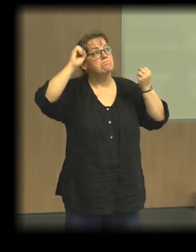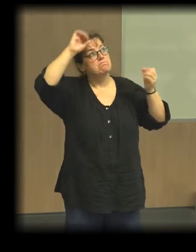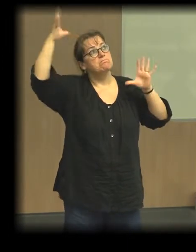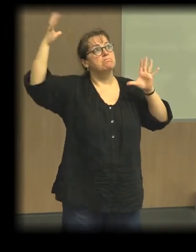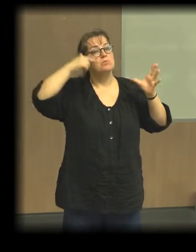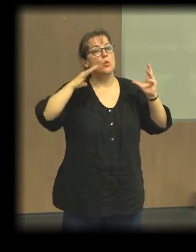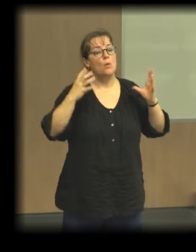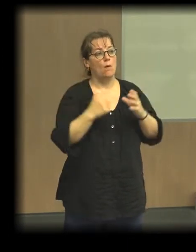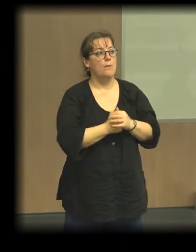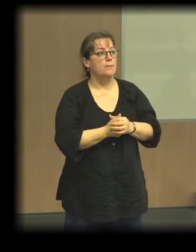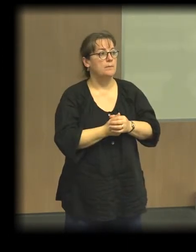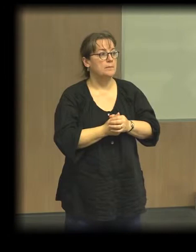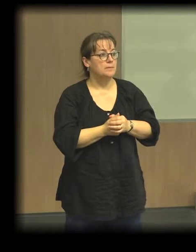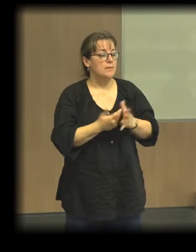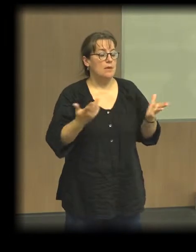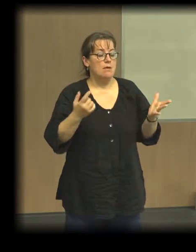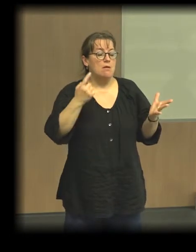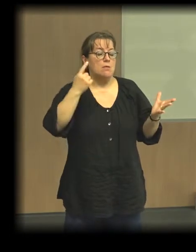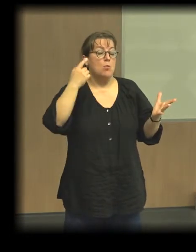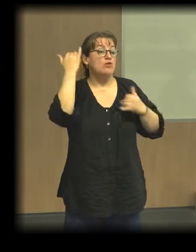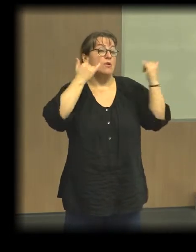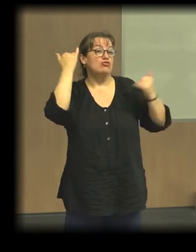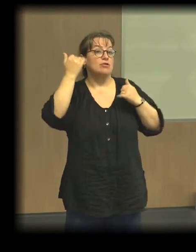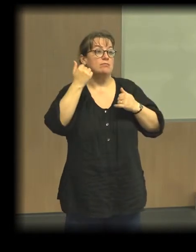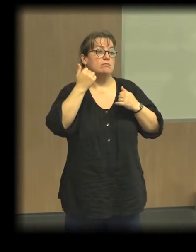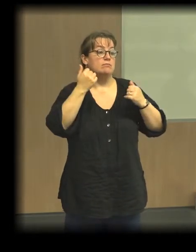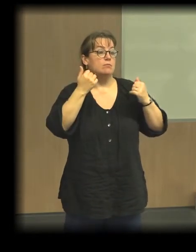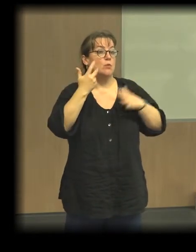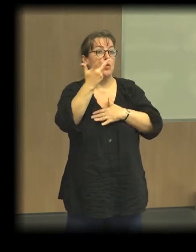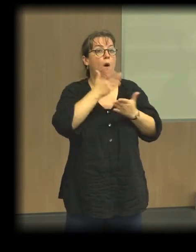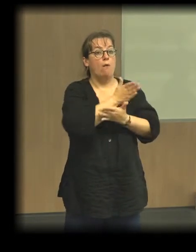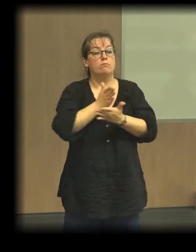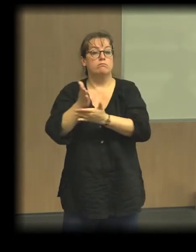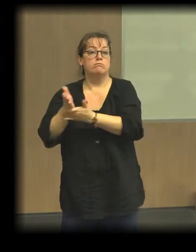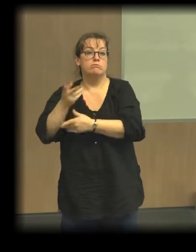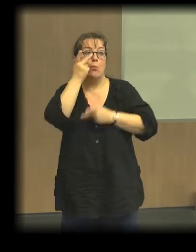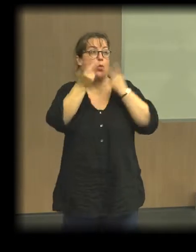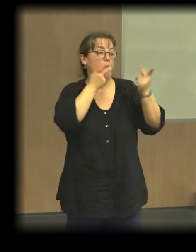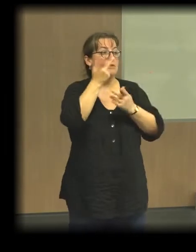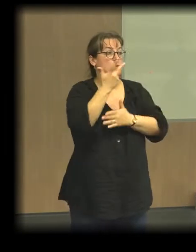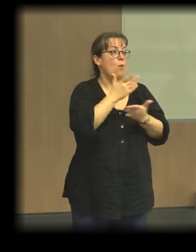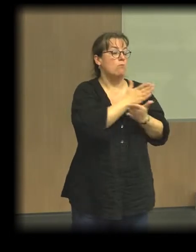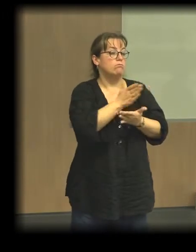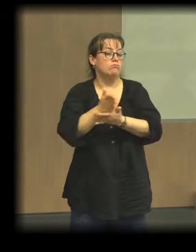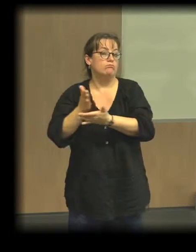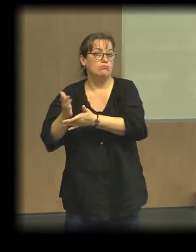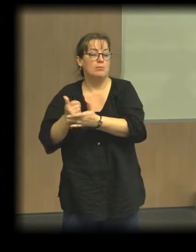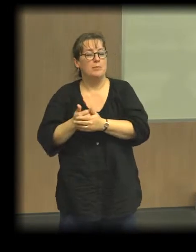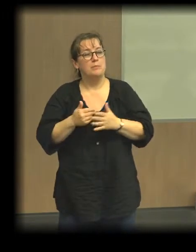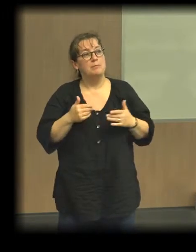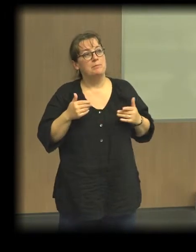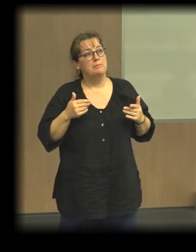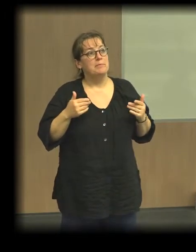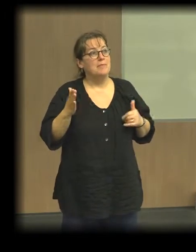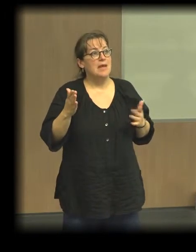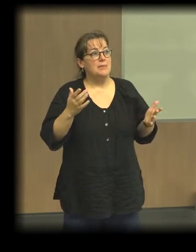'on peut profiler trois scénarios qui sont des scénarios qui implicitement renvoient